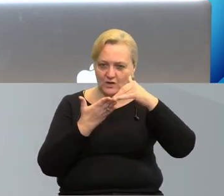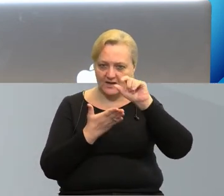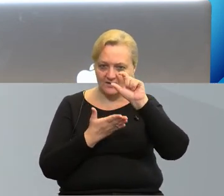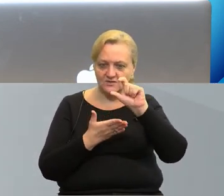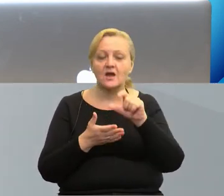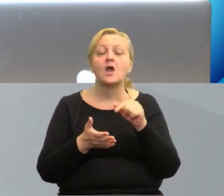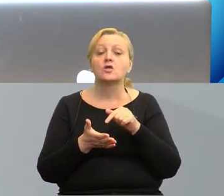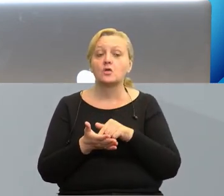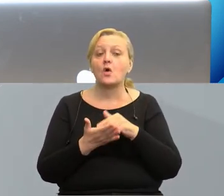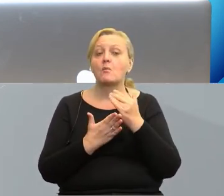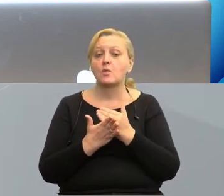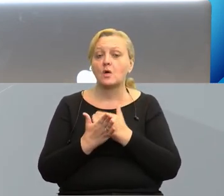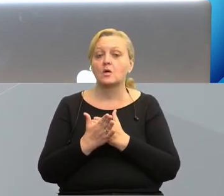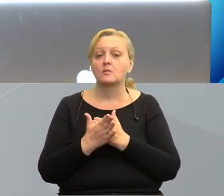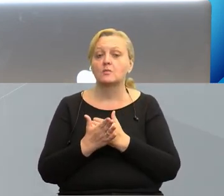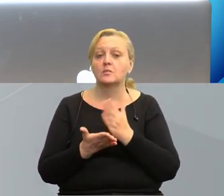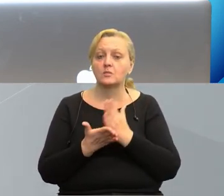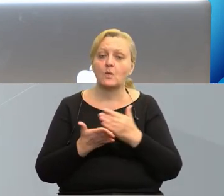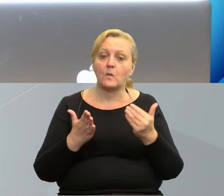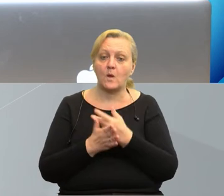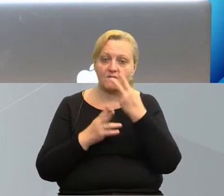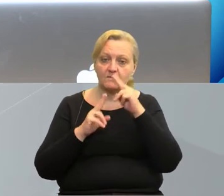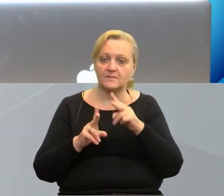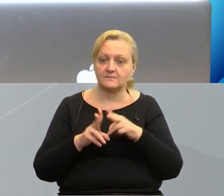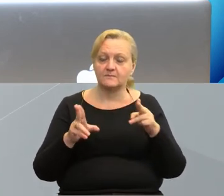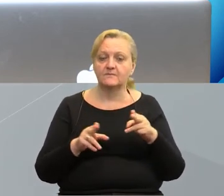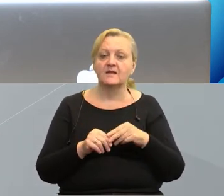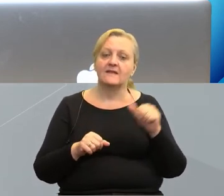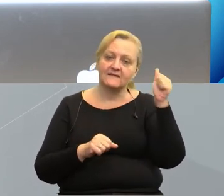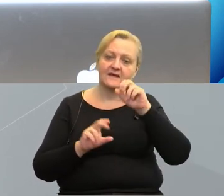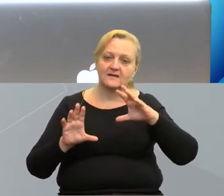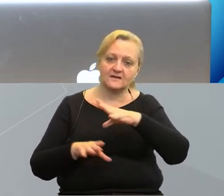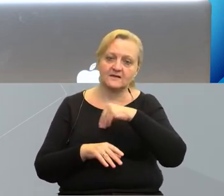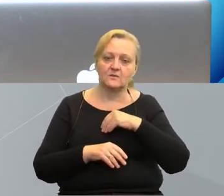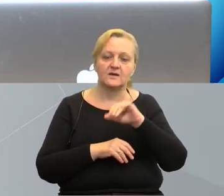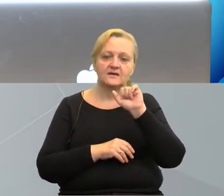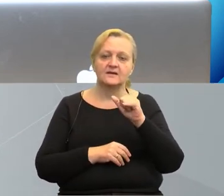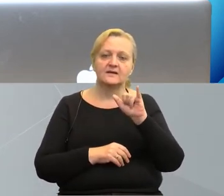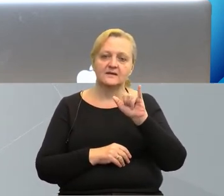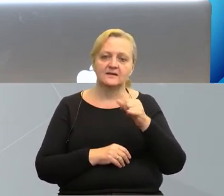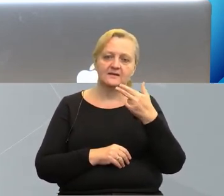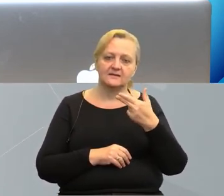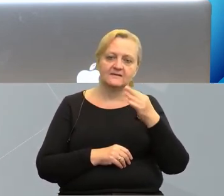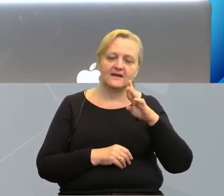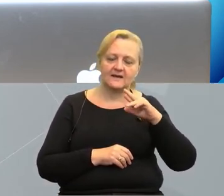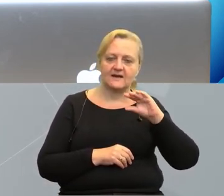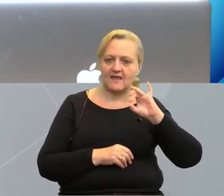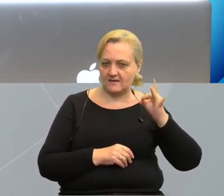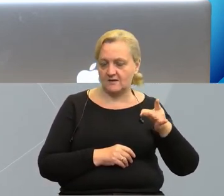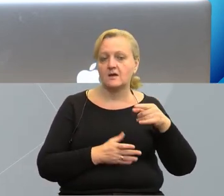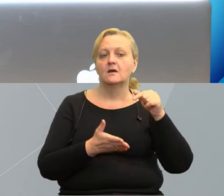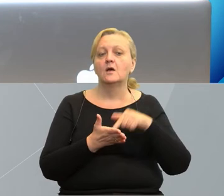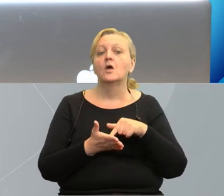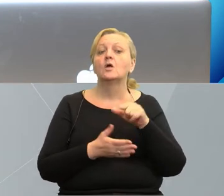Teraz te programy już w nowej perspektywie będą pod wspólnym szyldem Interregu. Kwota,